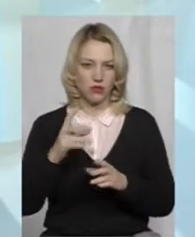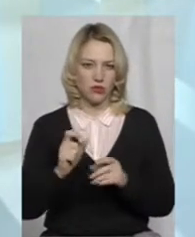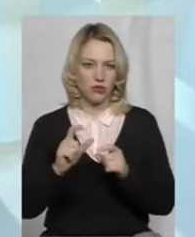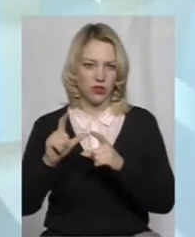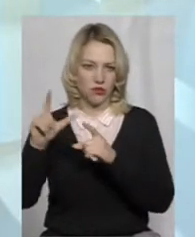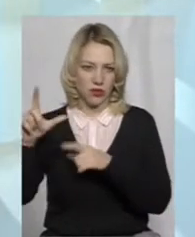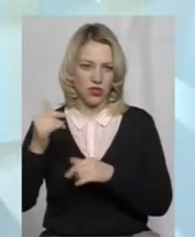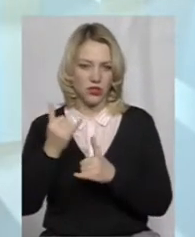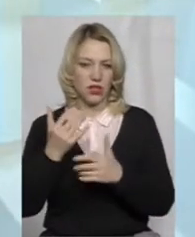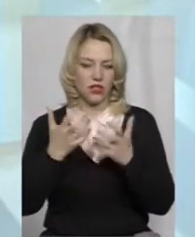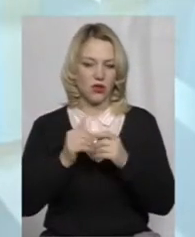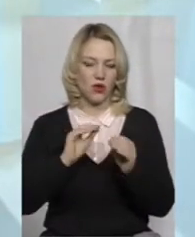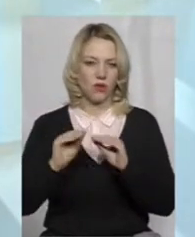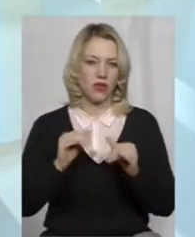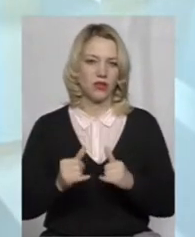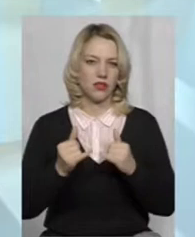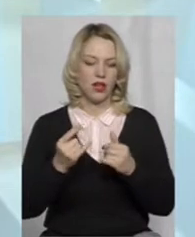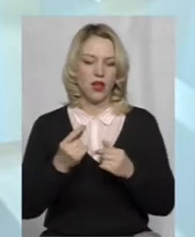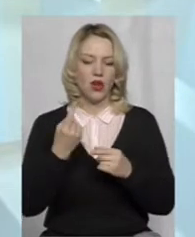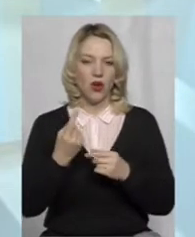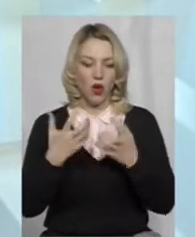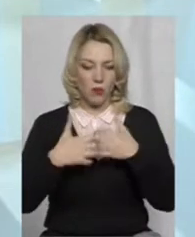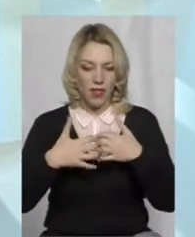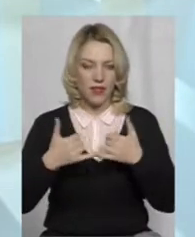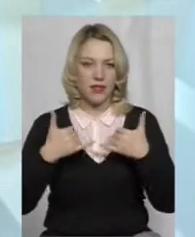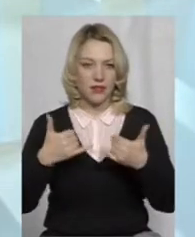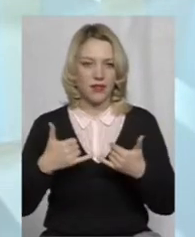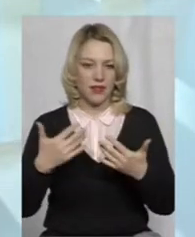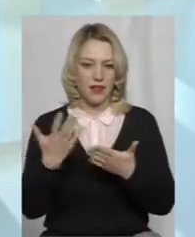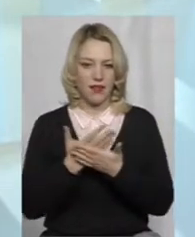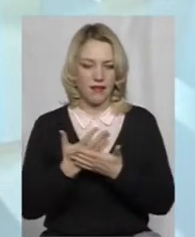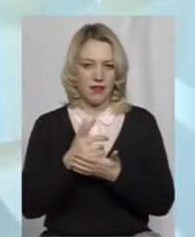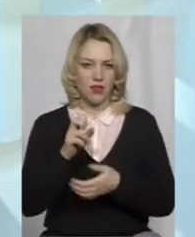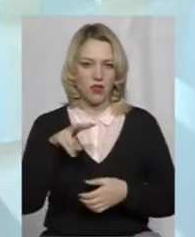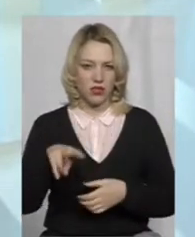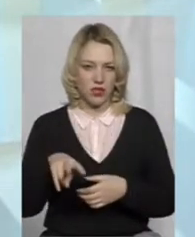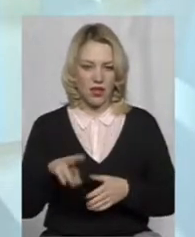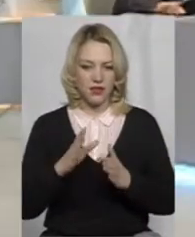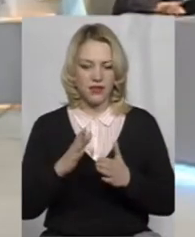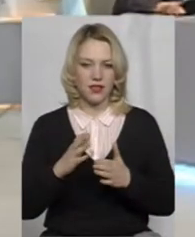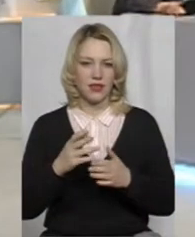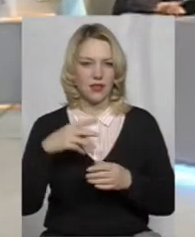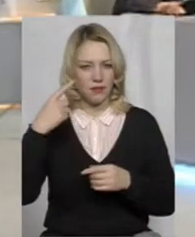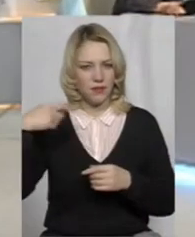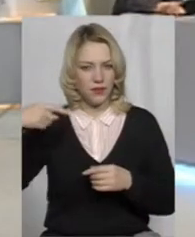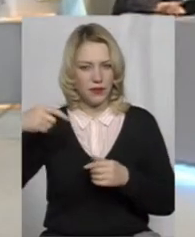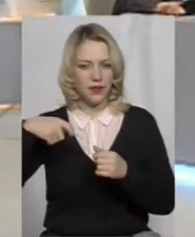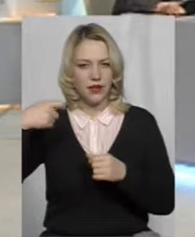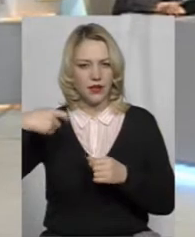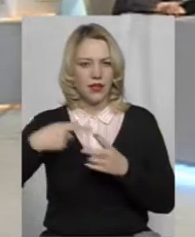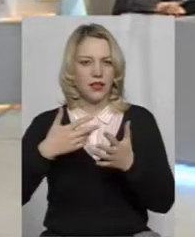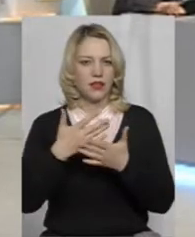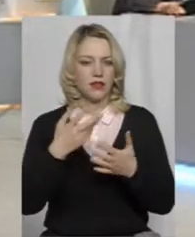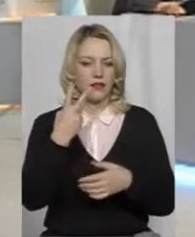Зараз обладнання для одного кінозалу, тільки кінопрокатне обладнання, коштує порядка 2